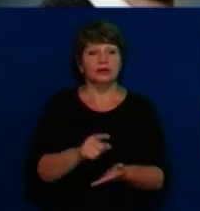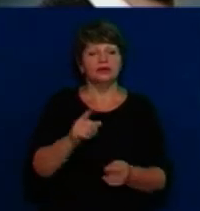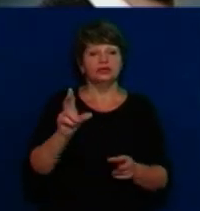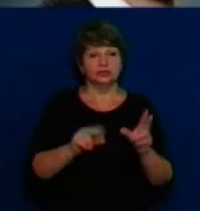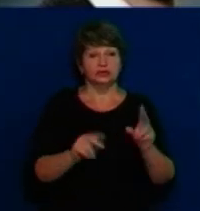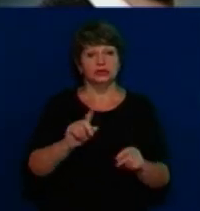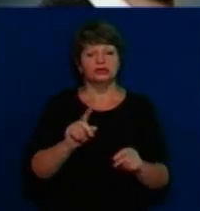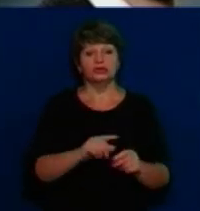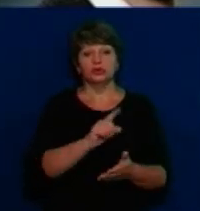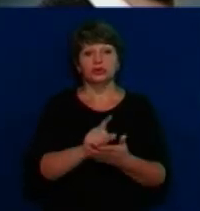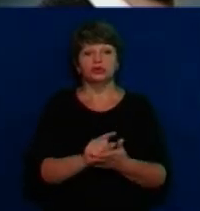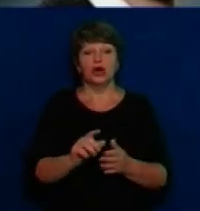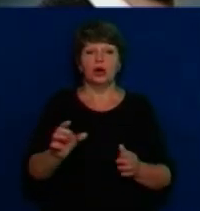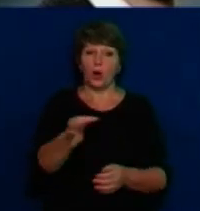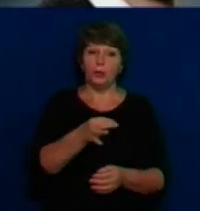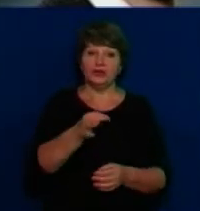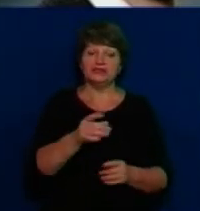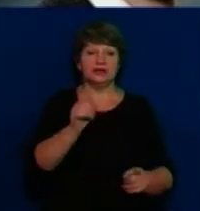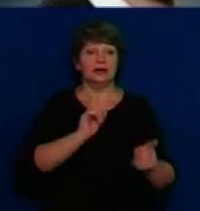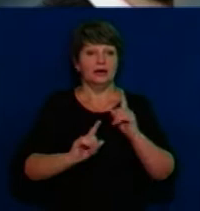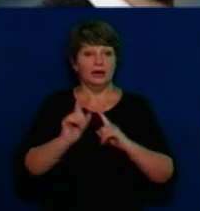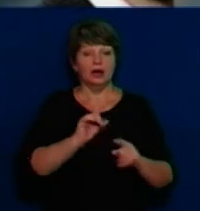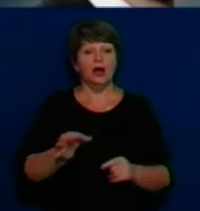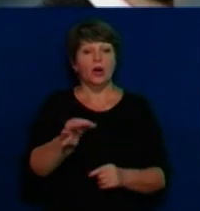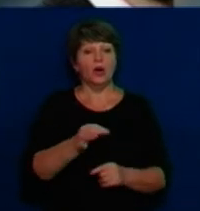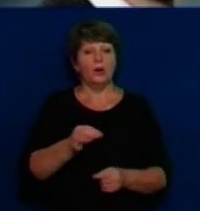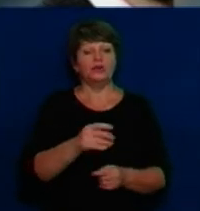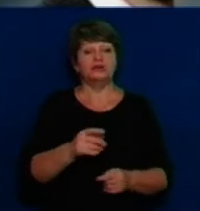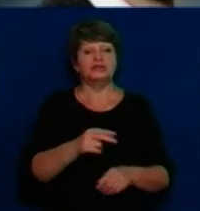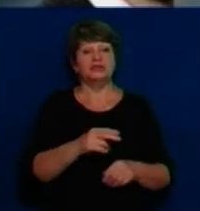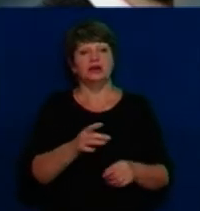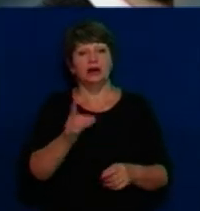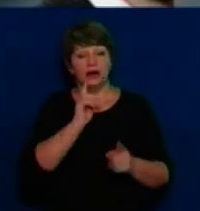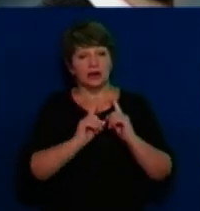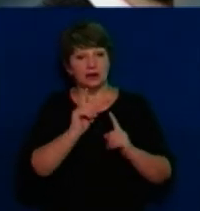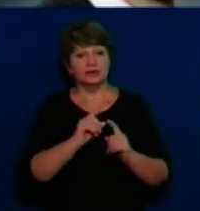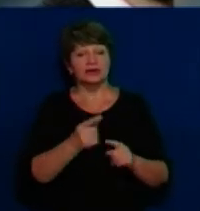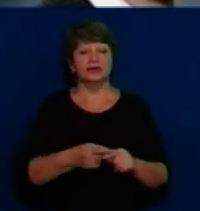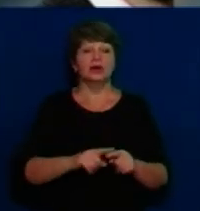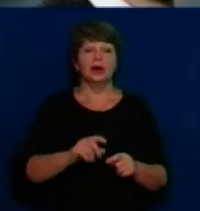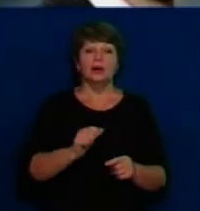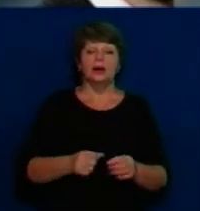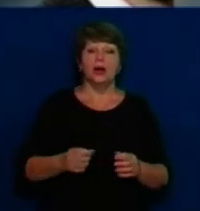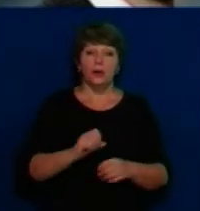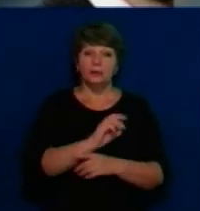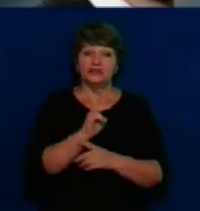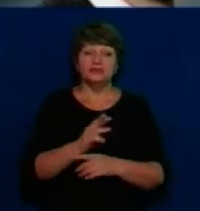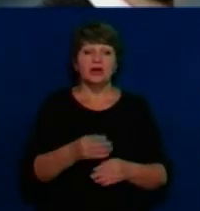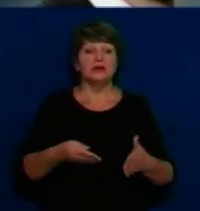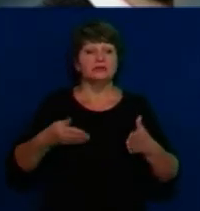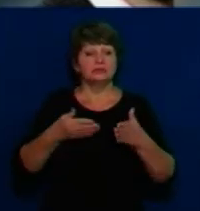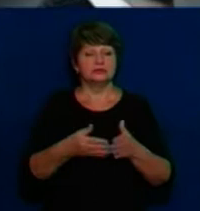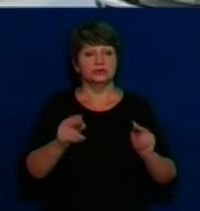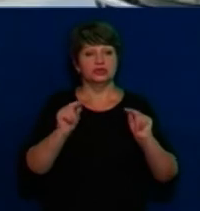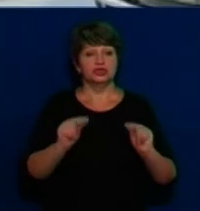Обласна державна адміністрація, обласна рада, правоохоронні органи повинні забезпечити максимально прозоре формування